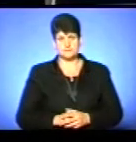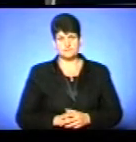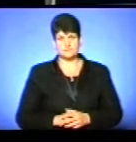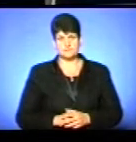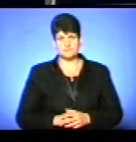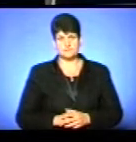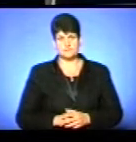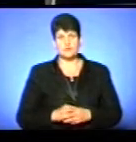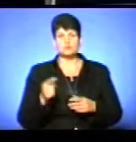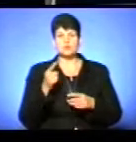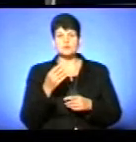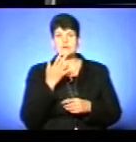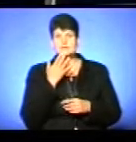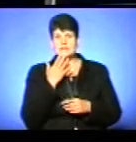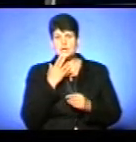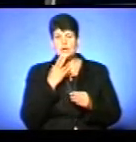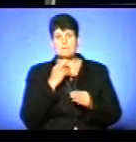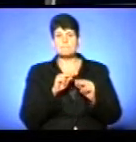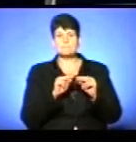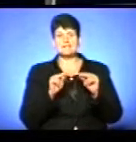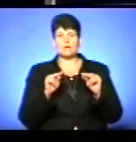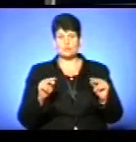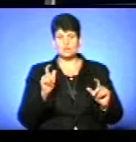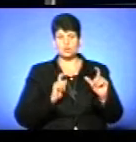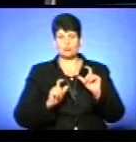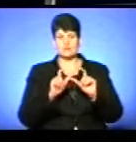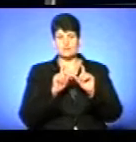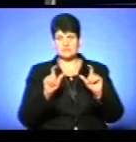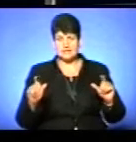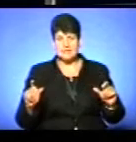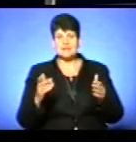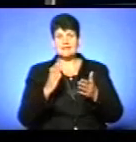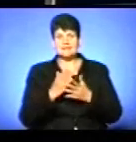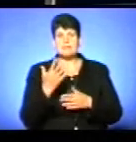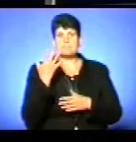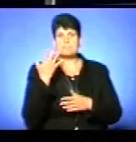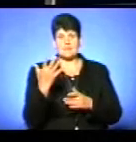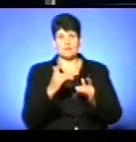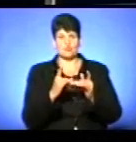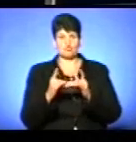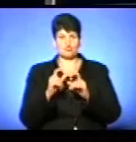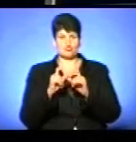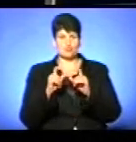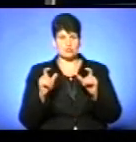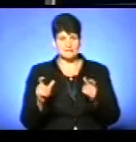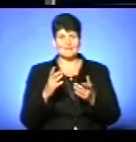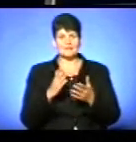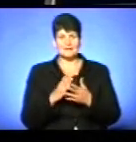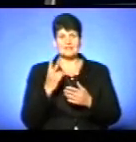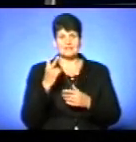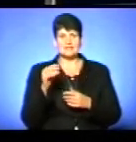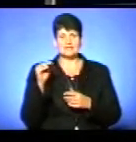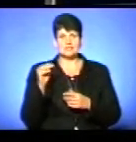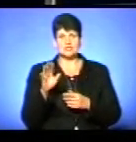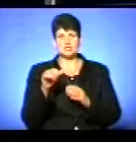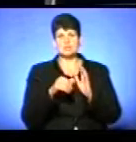У Тернопільському національному педагогічному університеті імені Володимира Гнатюка є п'ять гуртожитків, в яких є 2650